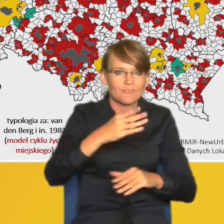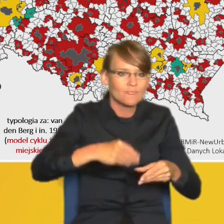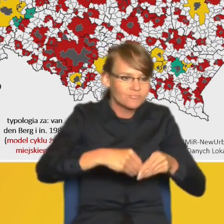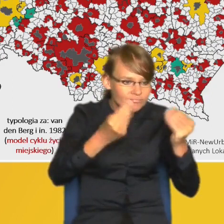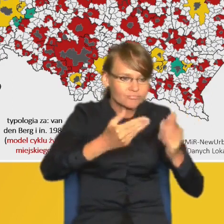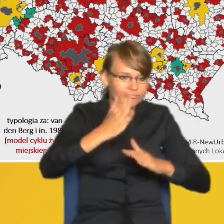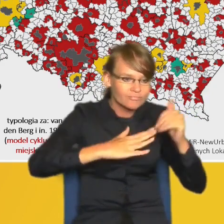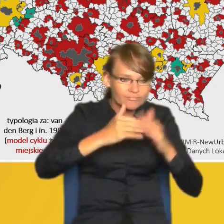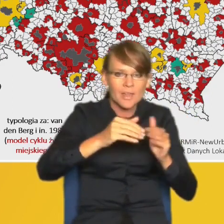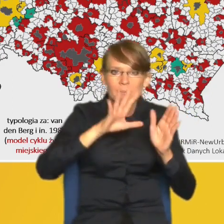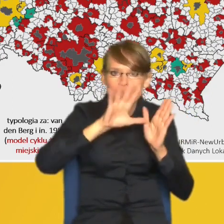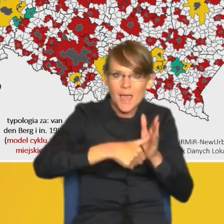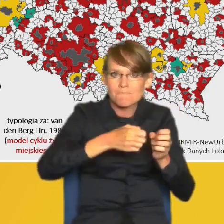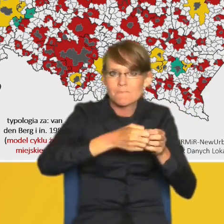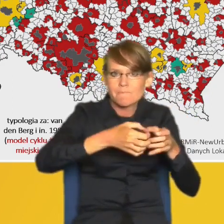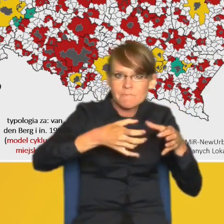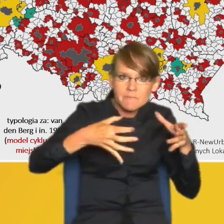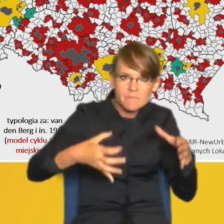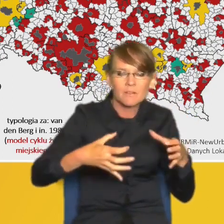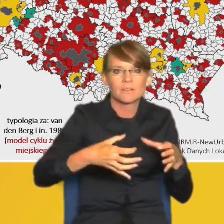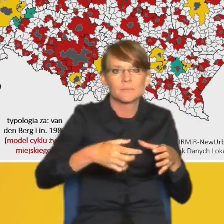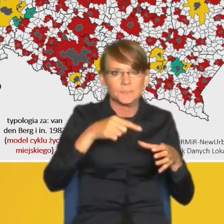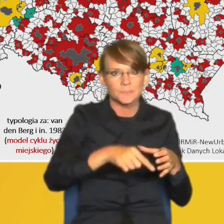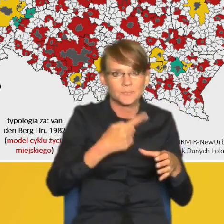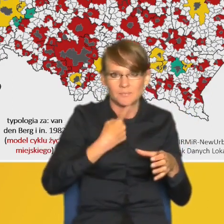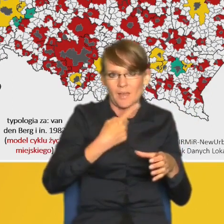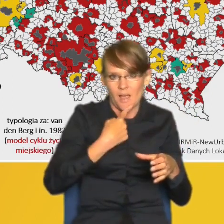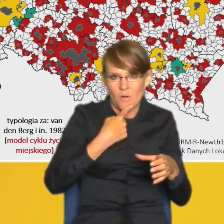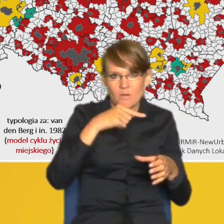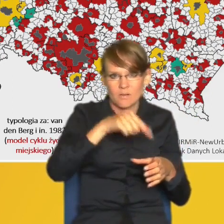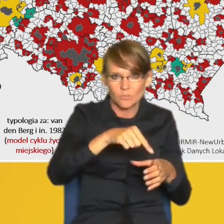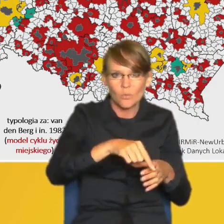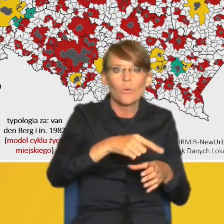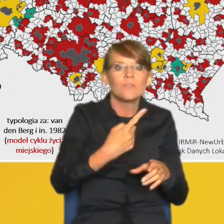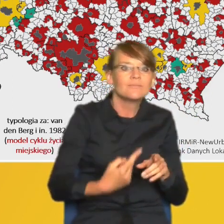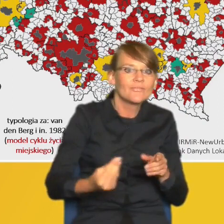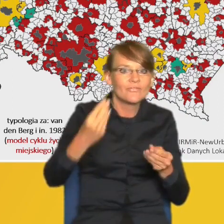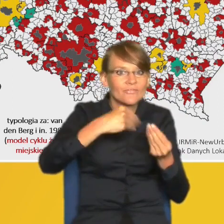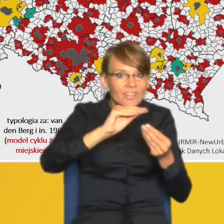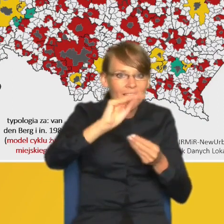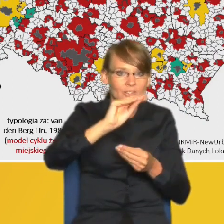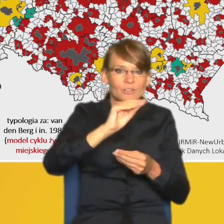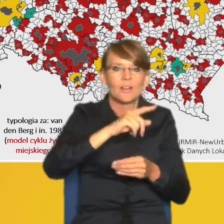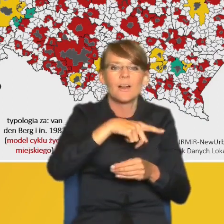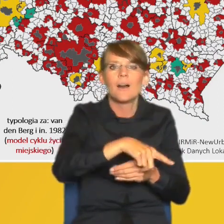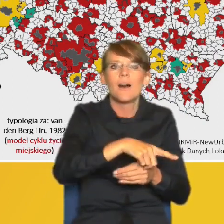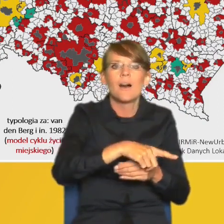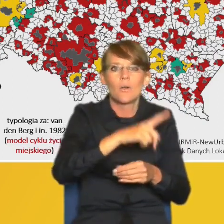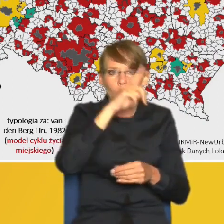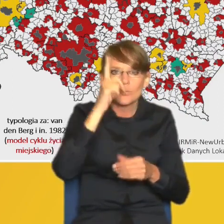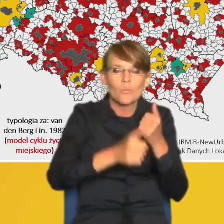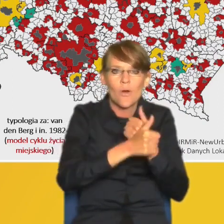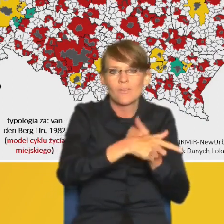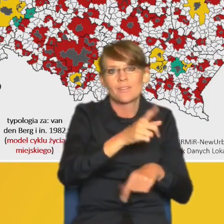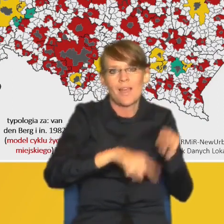w głównej mierze determinowana w tym przypadku jest dodatnim przyrostem naturalnym, bo w